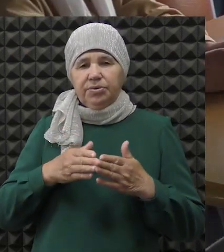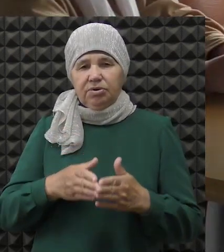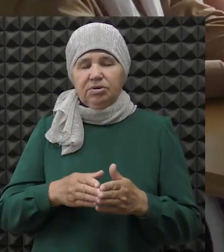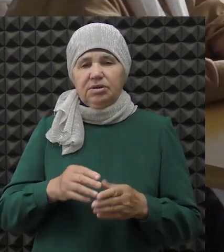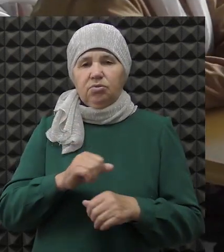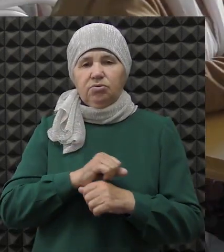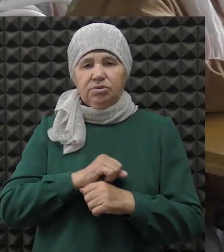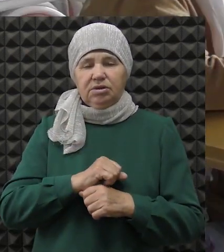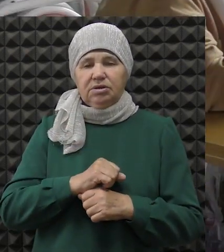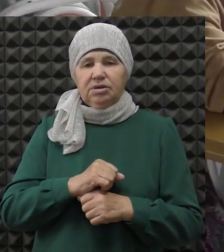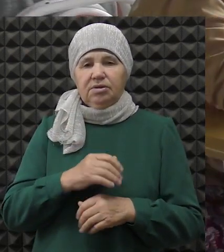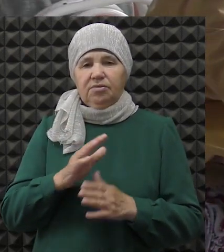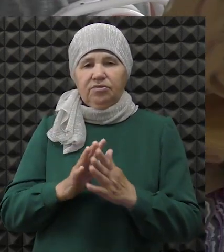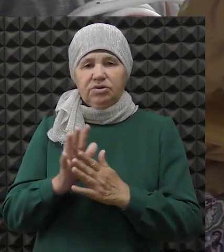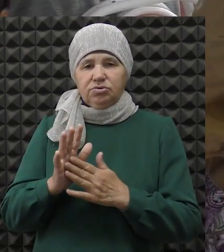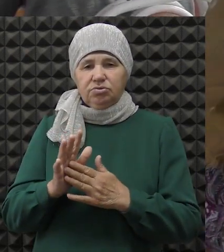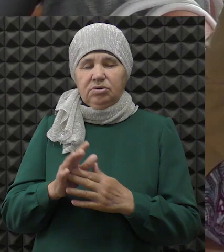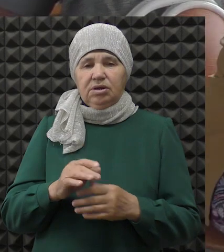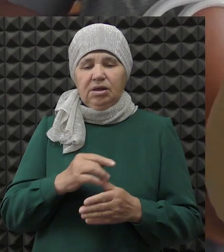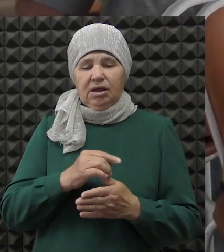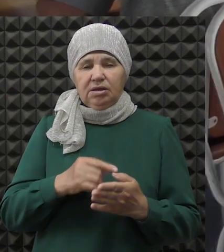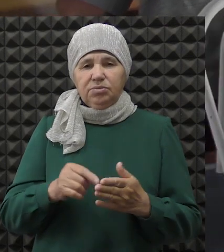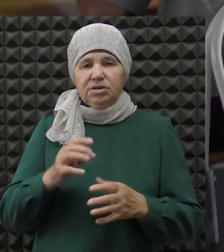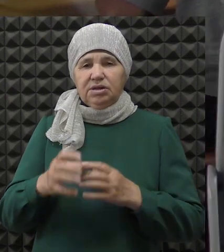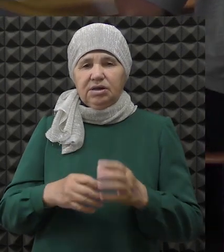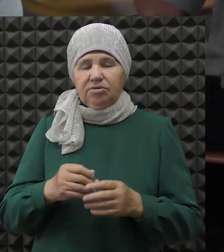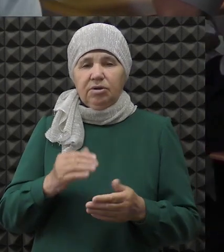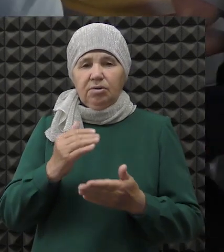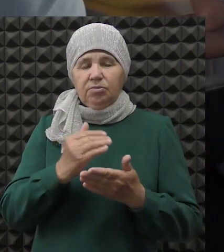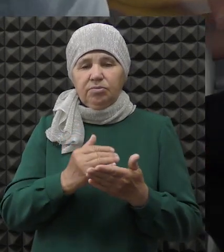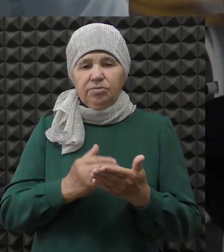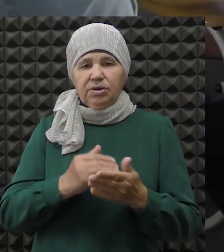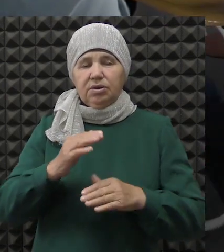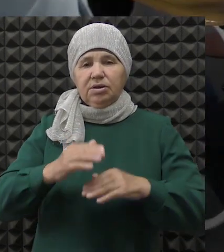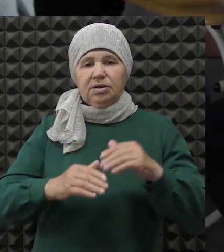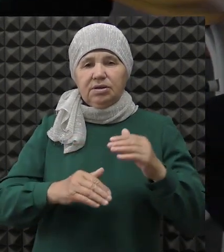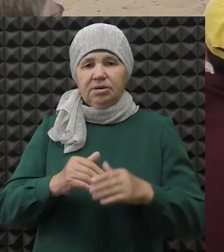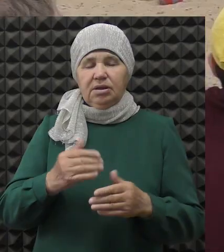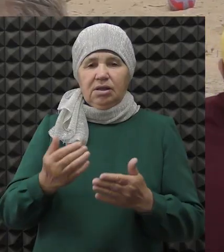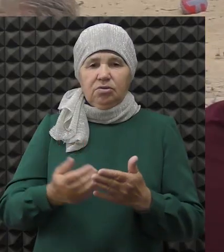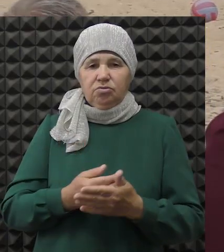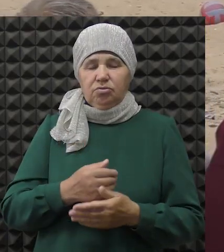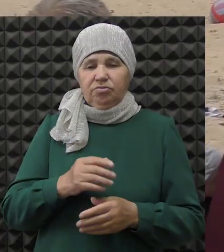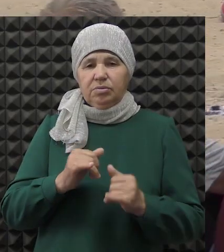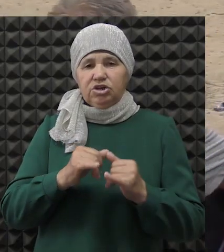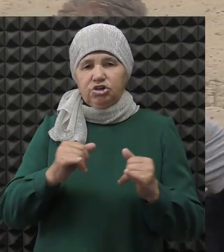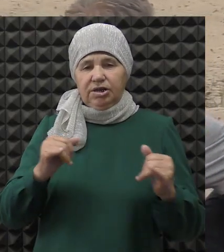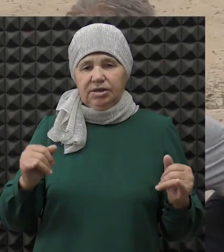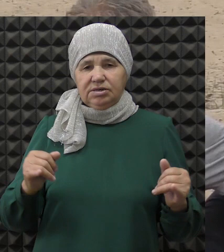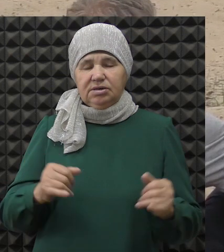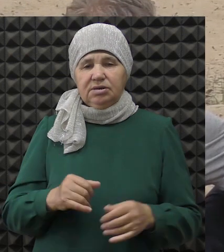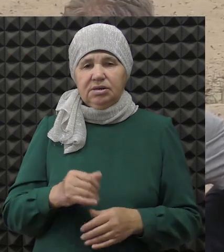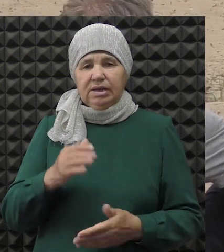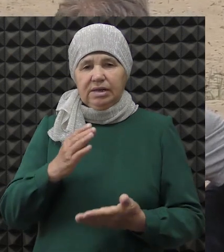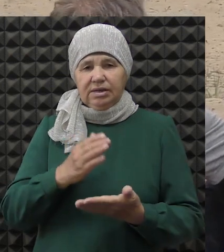провели пикник на природе. Стоит отметить, что география слушателей курса по проекту «Говорящие руки» с каждым новым заездом расширяется.